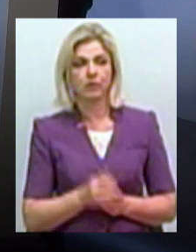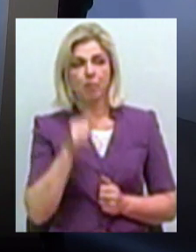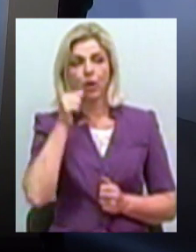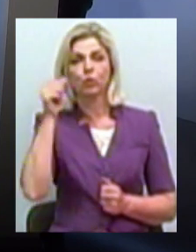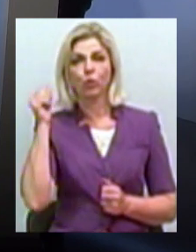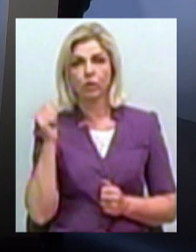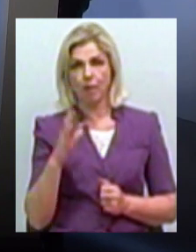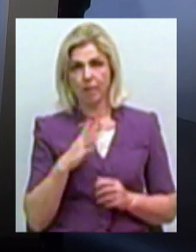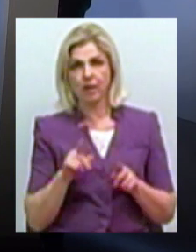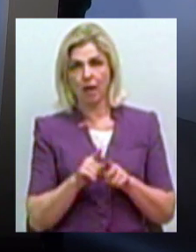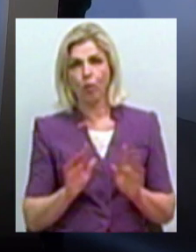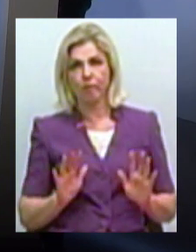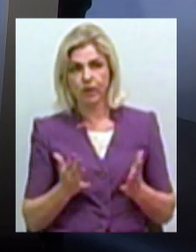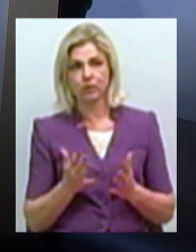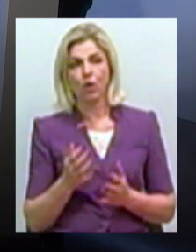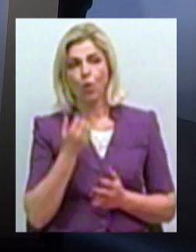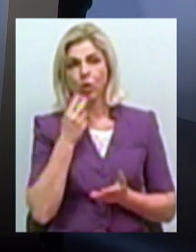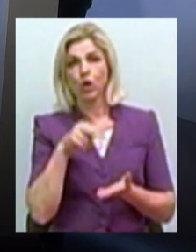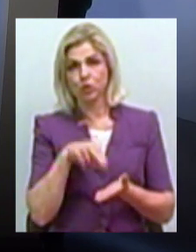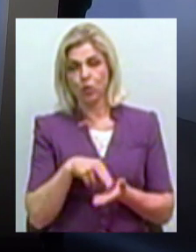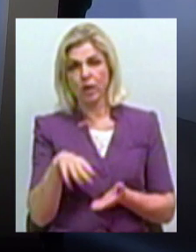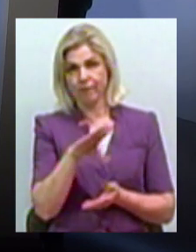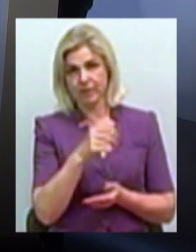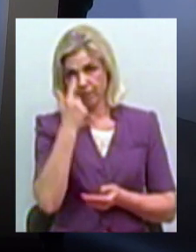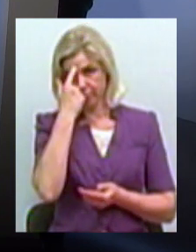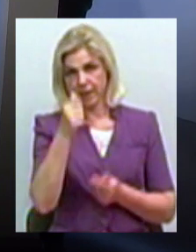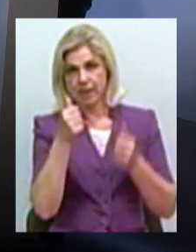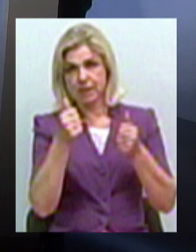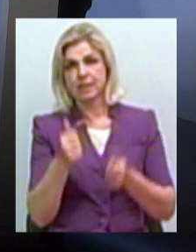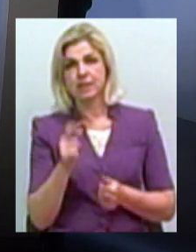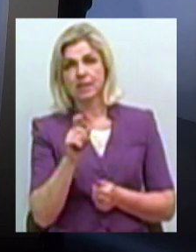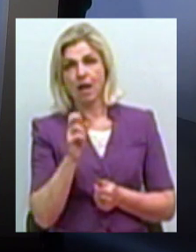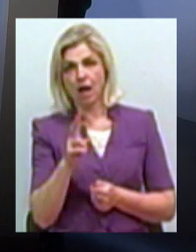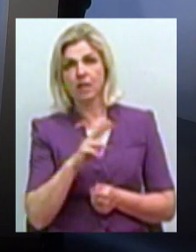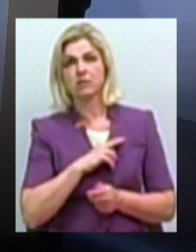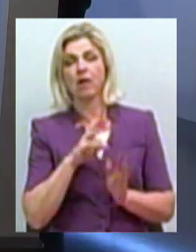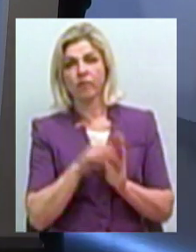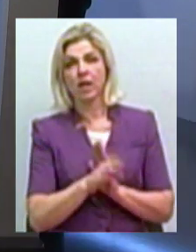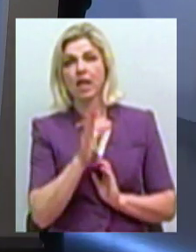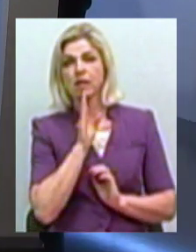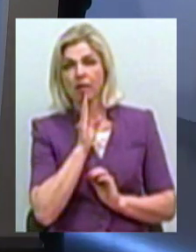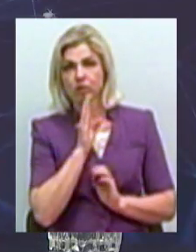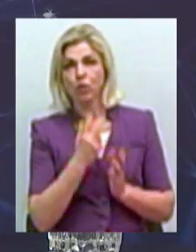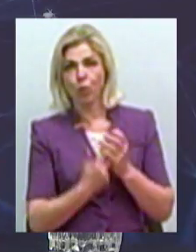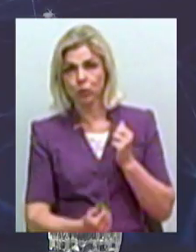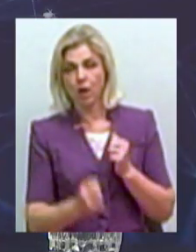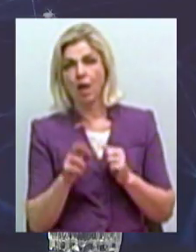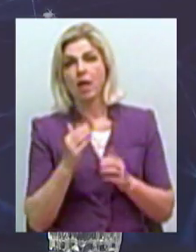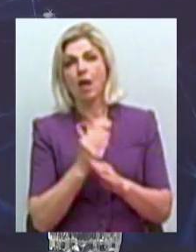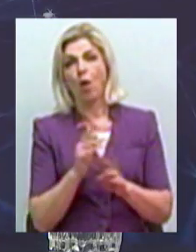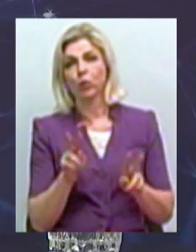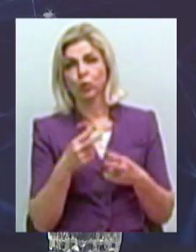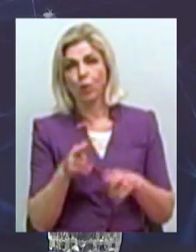році у нас був такий епізод, коли стояли усі попереджувальні знаки, загинула тоді потонула дівчинка у яхт-клубі,